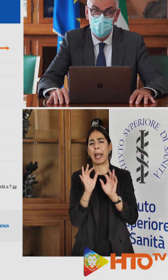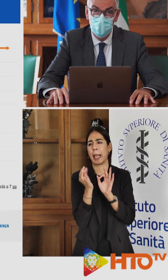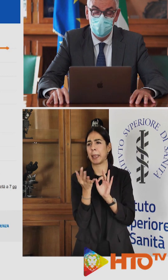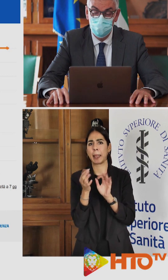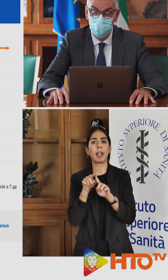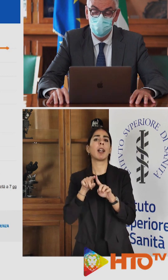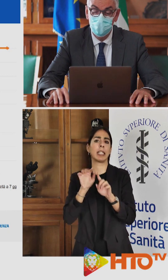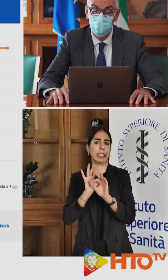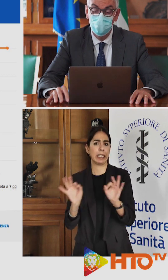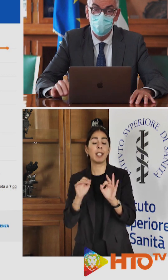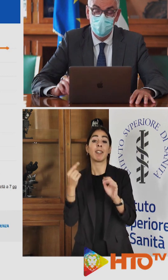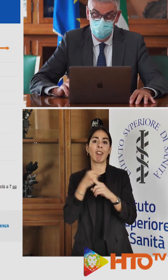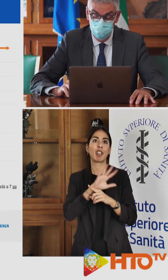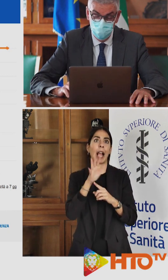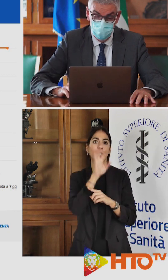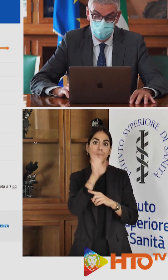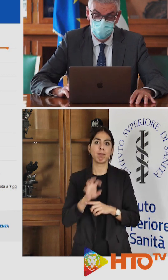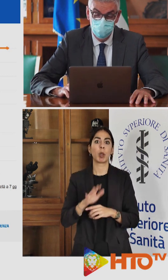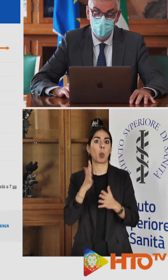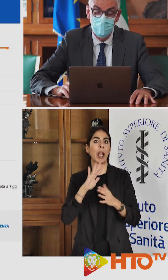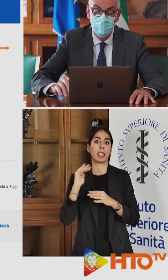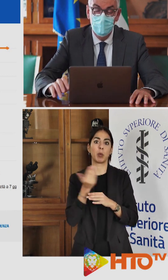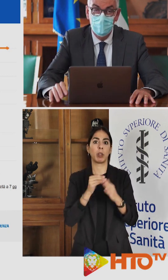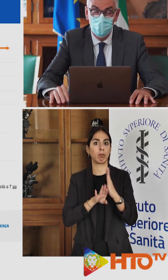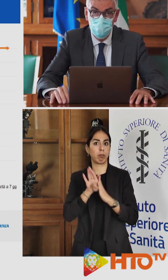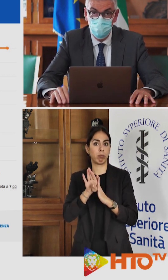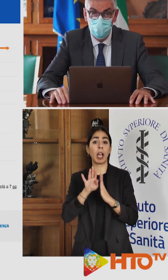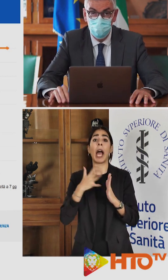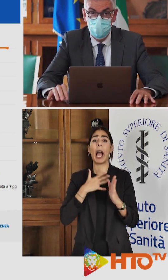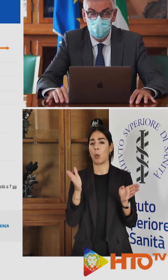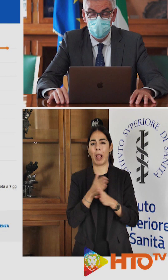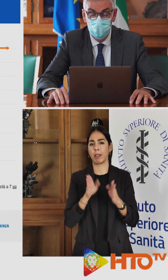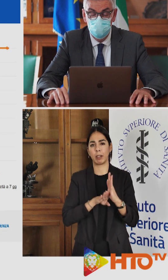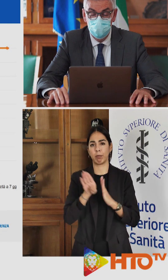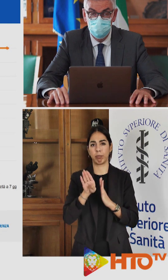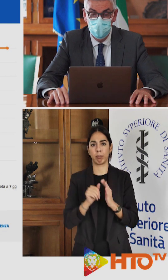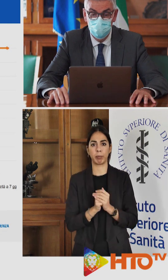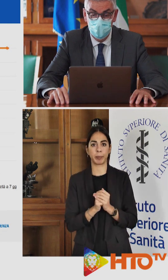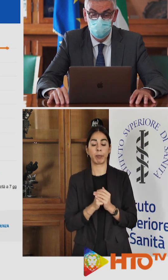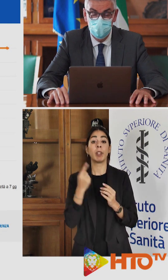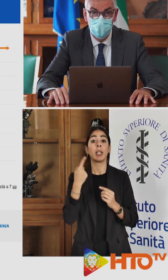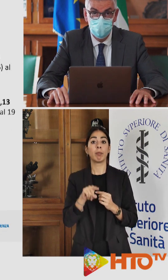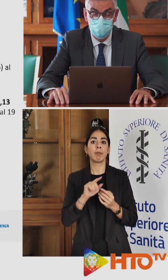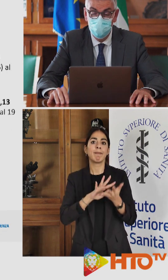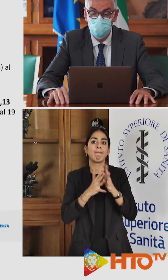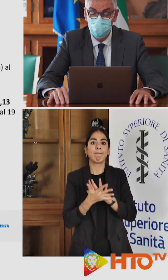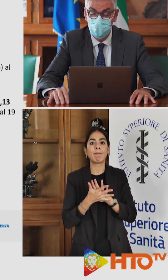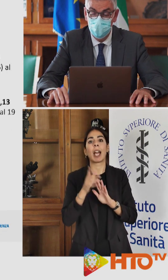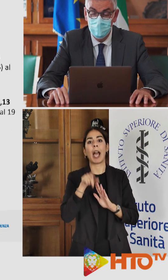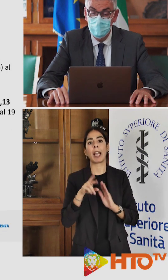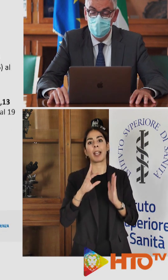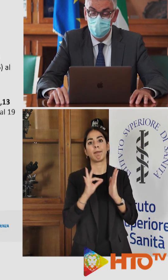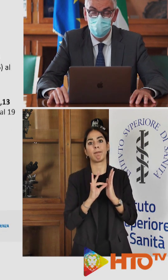ed è una crescita che tocca un po' tutte le fasce di età. Questo si traduce anche in un valore dell'RT